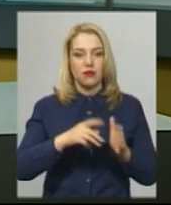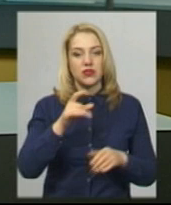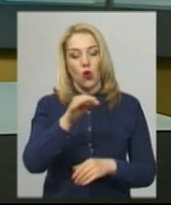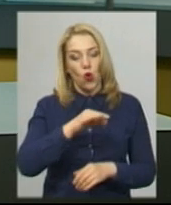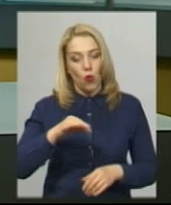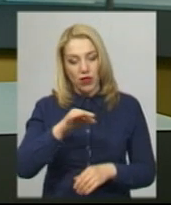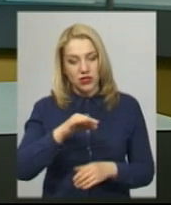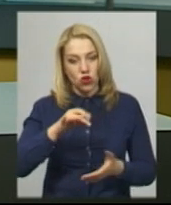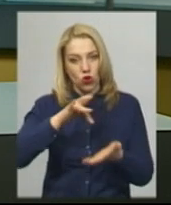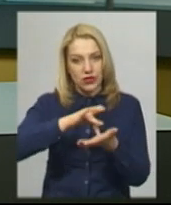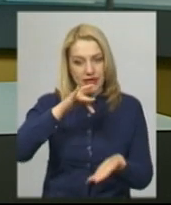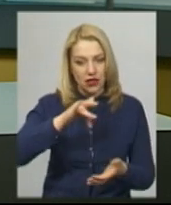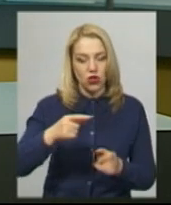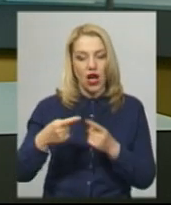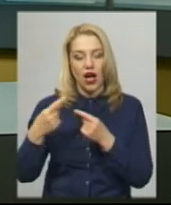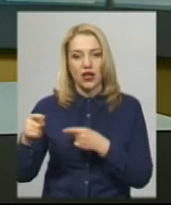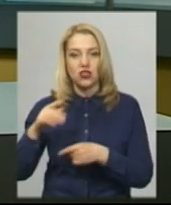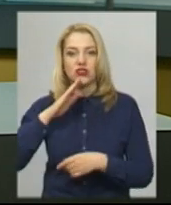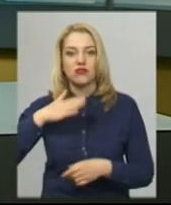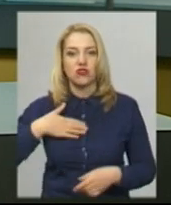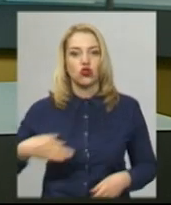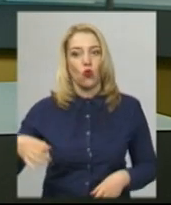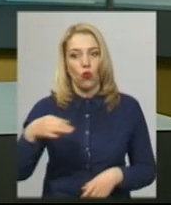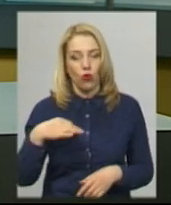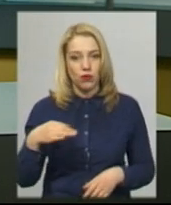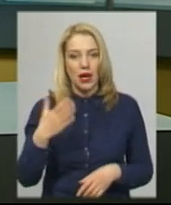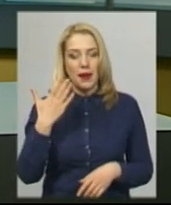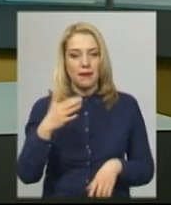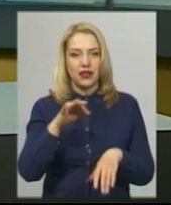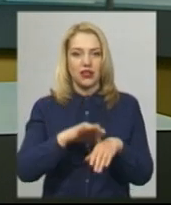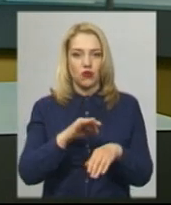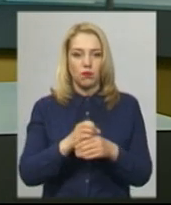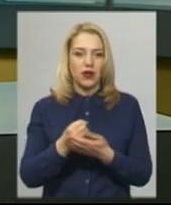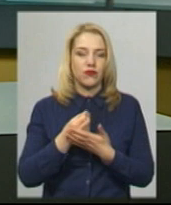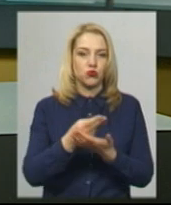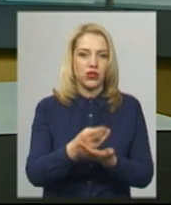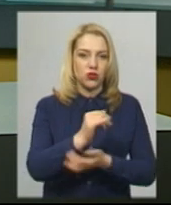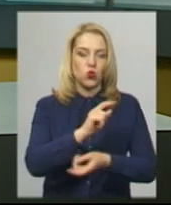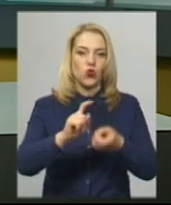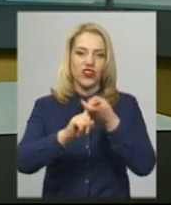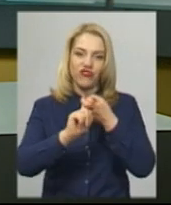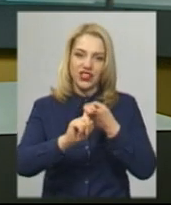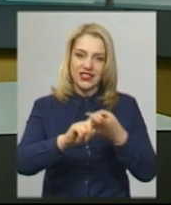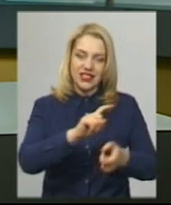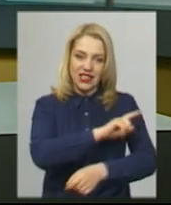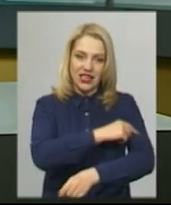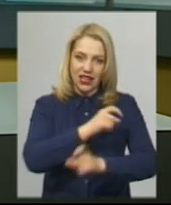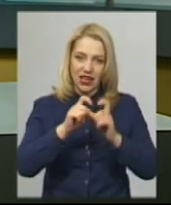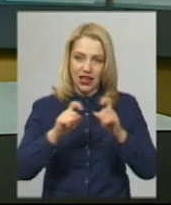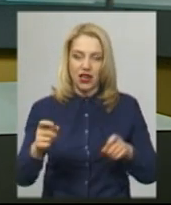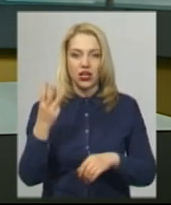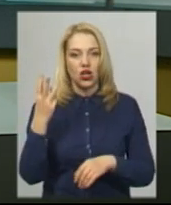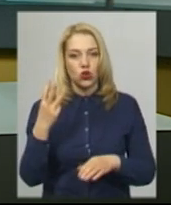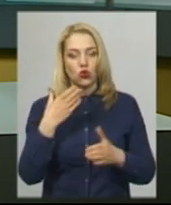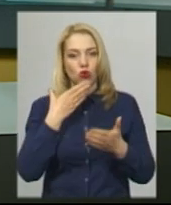решта з області. П'ятеро хворих перебувають в стаціонарі інфекційної лікарні. Ще троє хмельничан лікуються